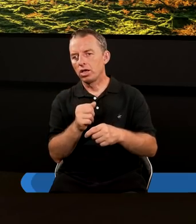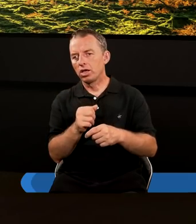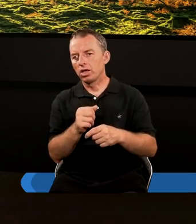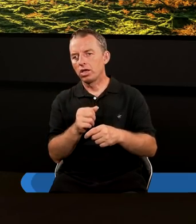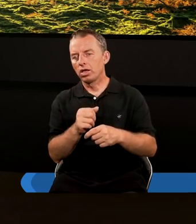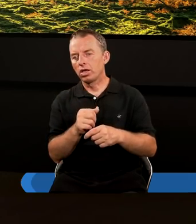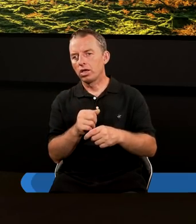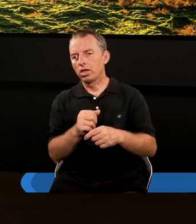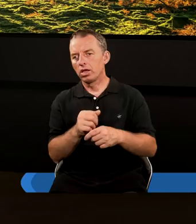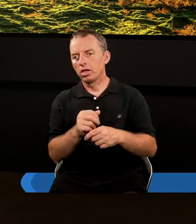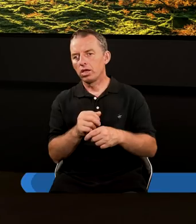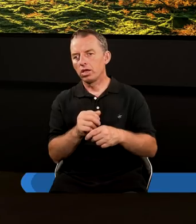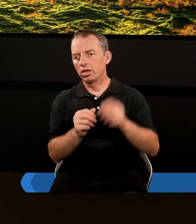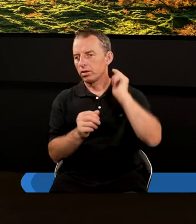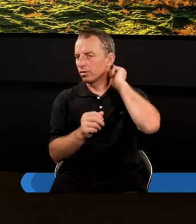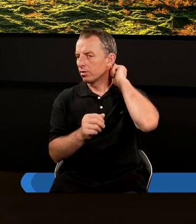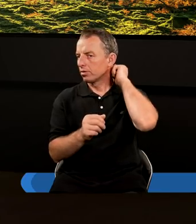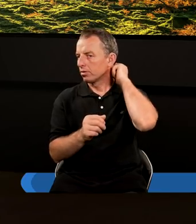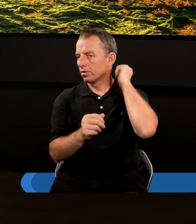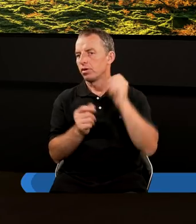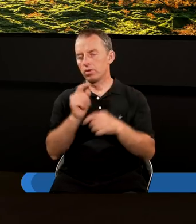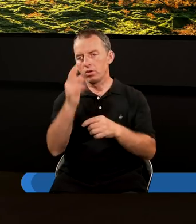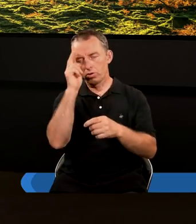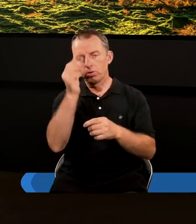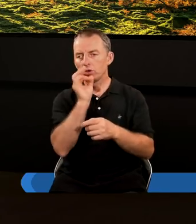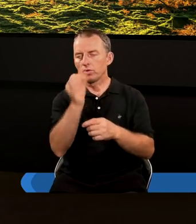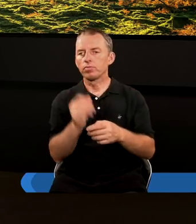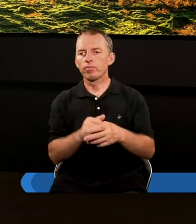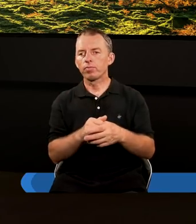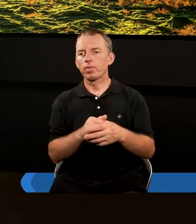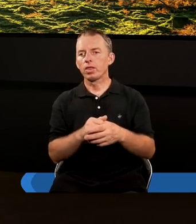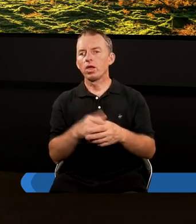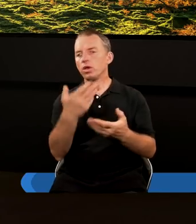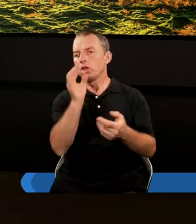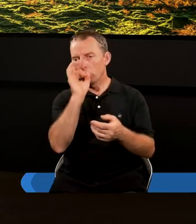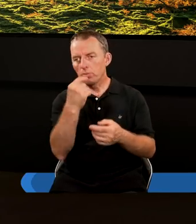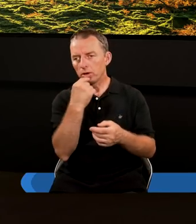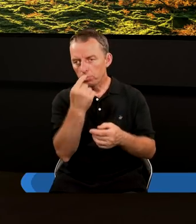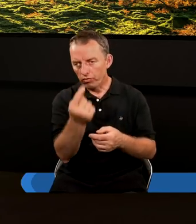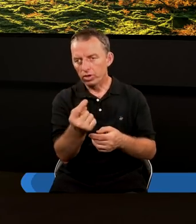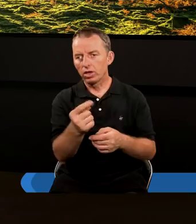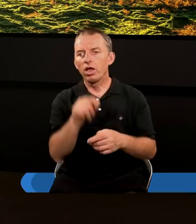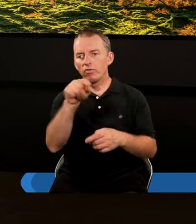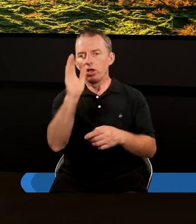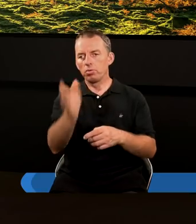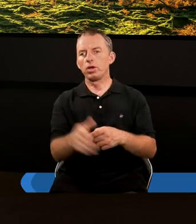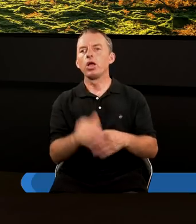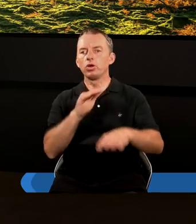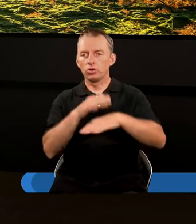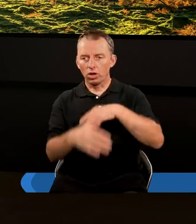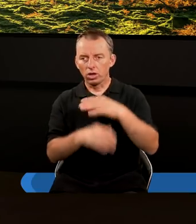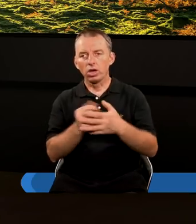23 werseta. Wersetu, rozumiem, poczekajcie, się, ale nie, dobrze powiedziałem. Wtedy będziesz